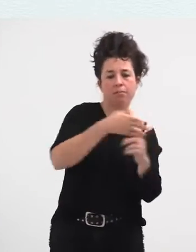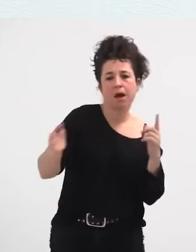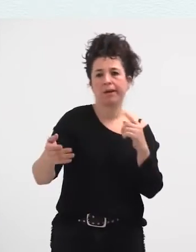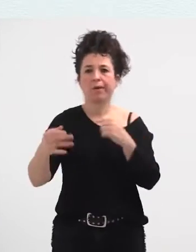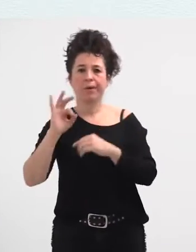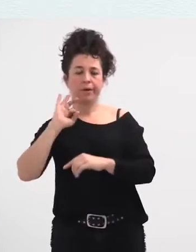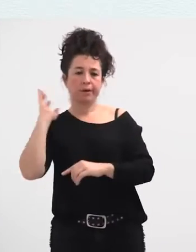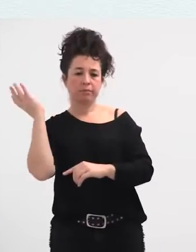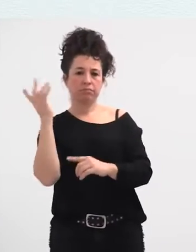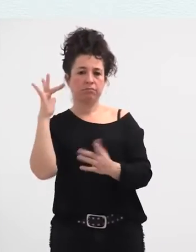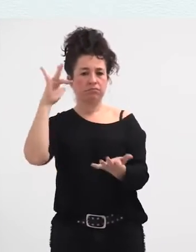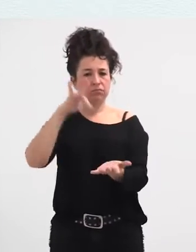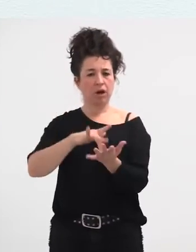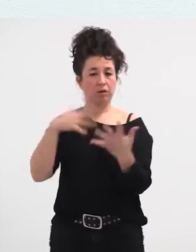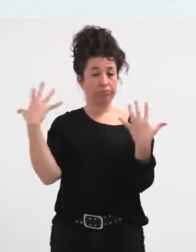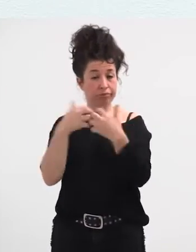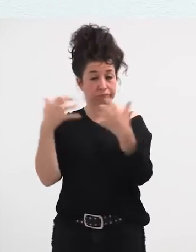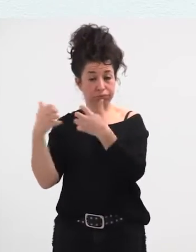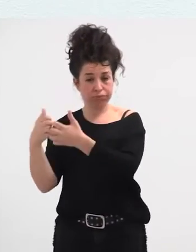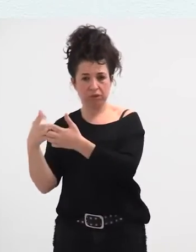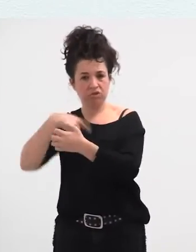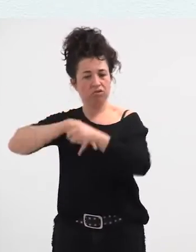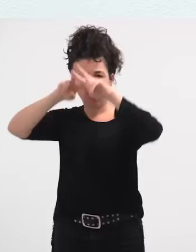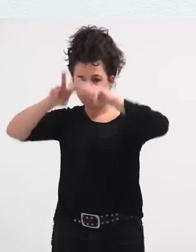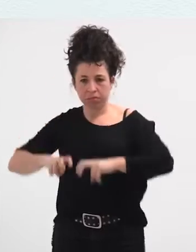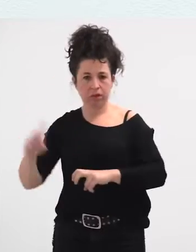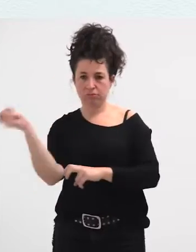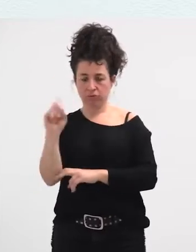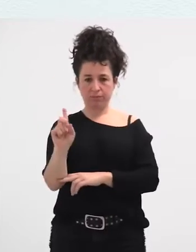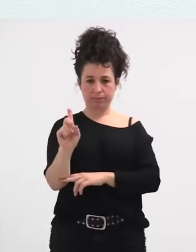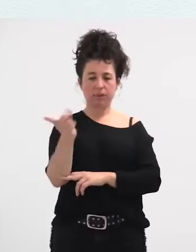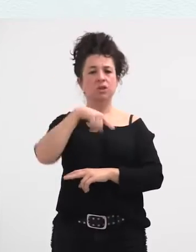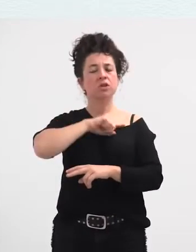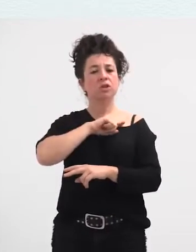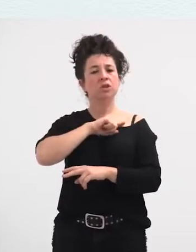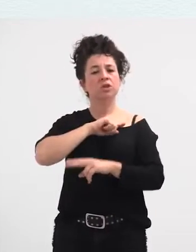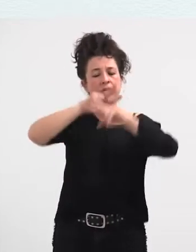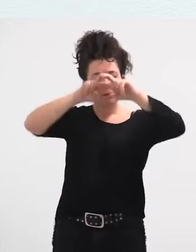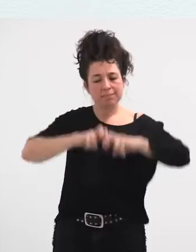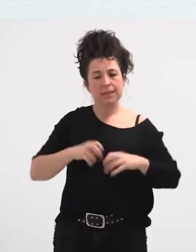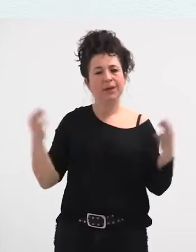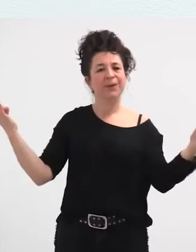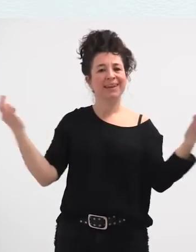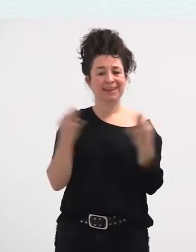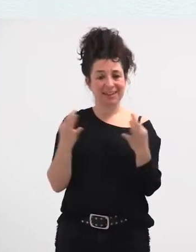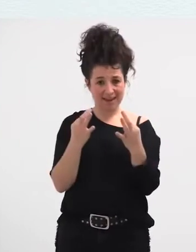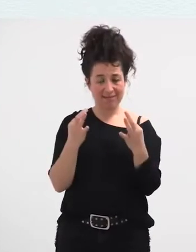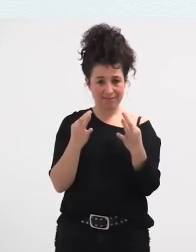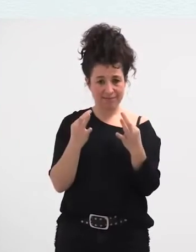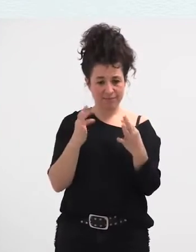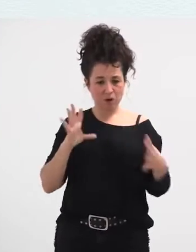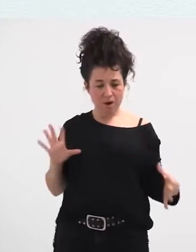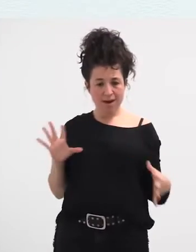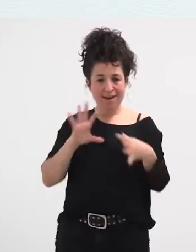eta abar, egonziren liskar pila bat. Oiek ez ditugu azertu liburuan, azertu ditugu batez den, egatazkaren funtsari